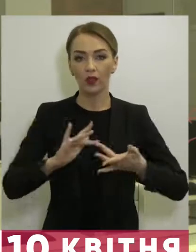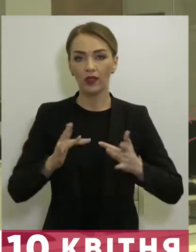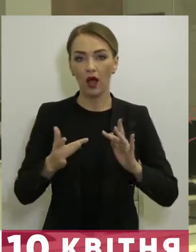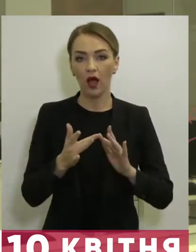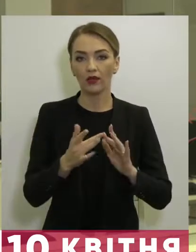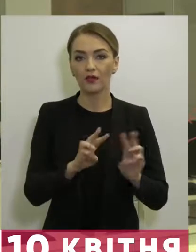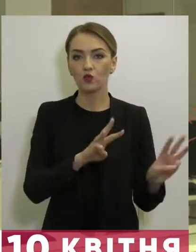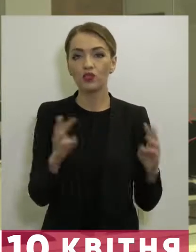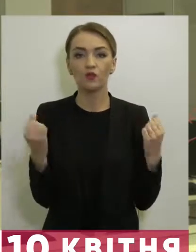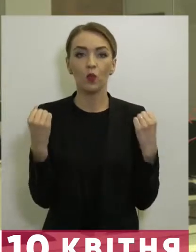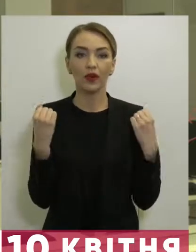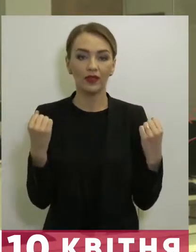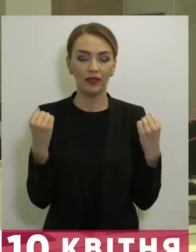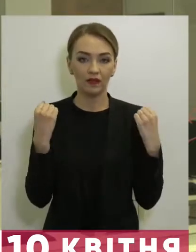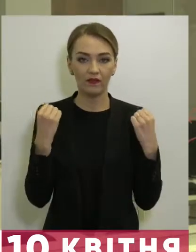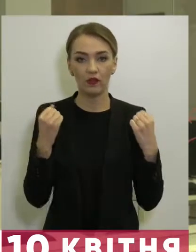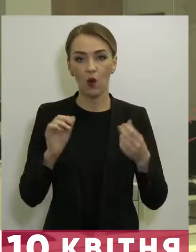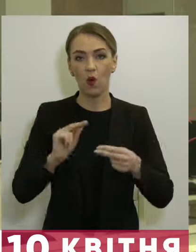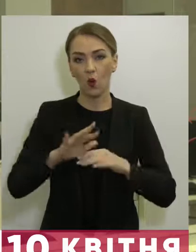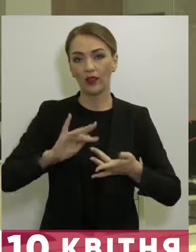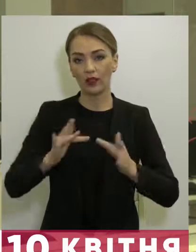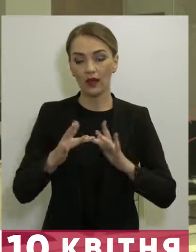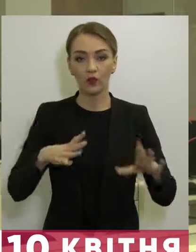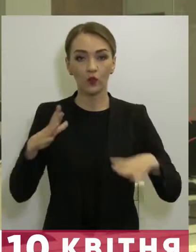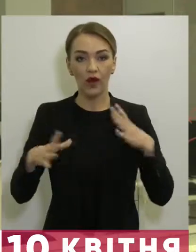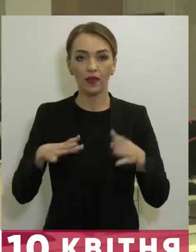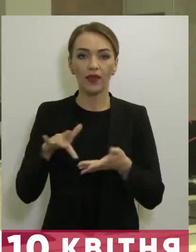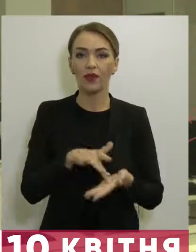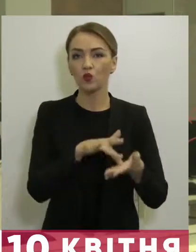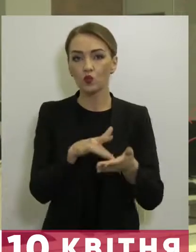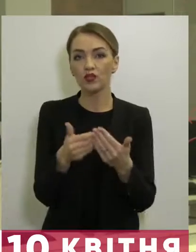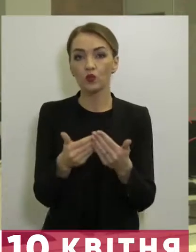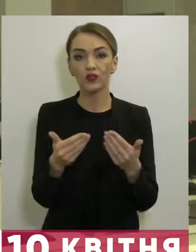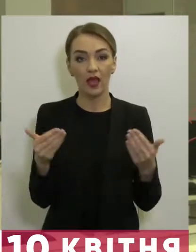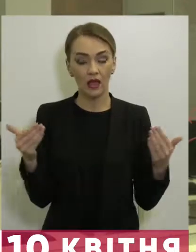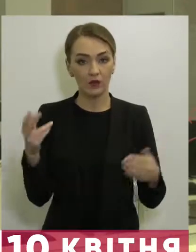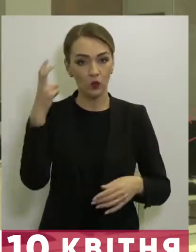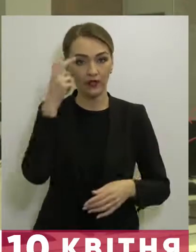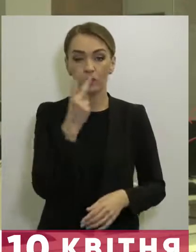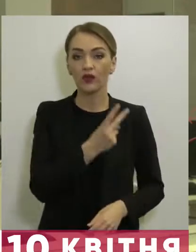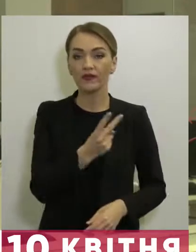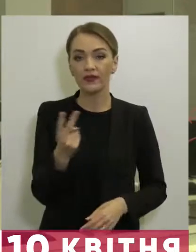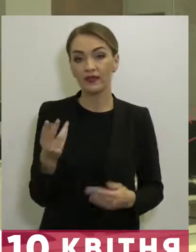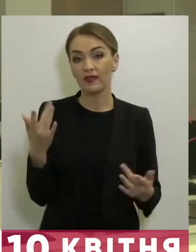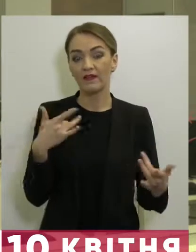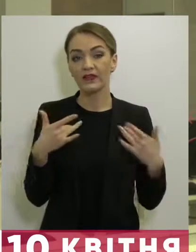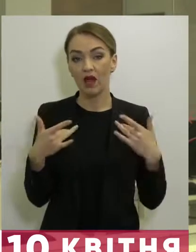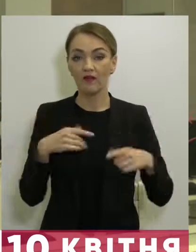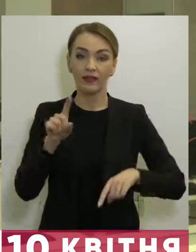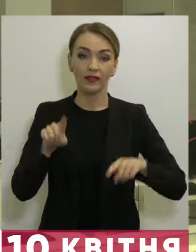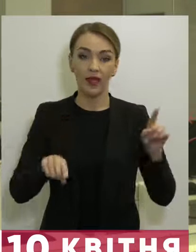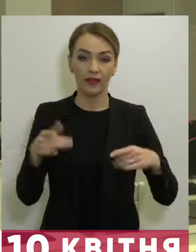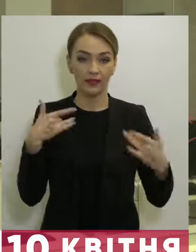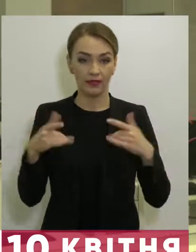-ресурси, спортивне онлайн-тренування, здійснити віртуальні екскурсії музеями столиці, подивитися вистави тихих